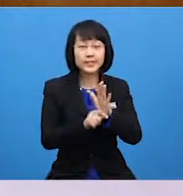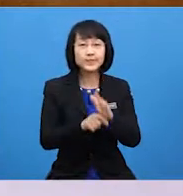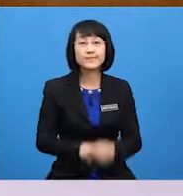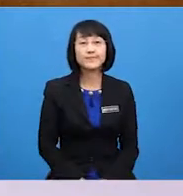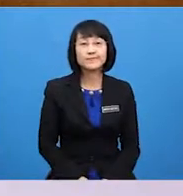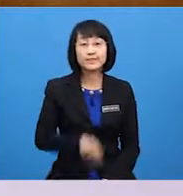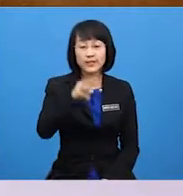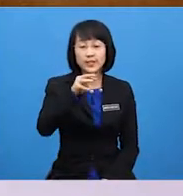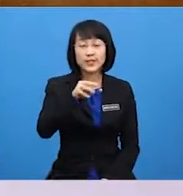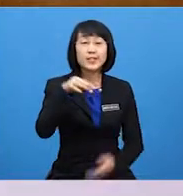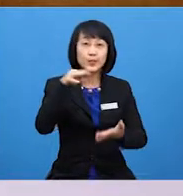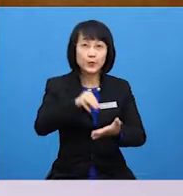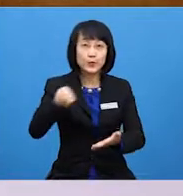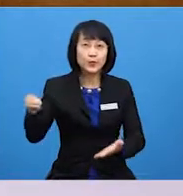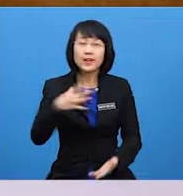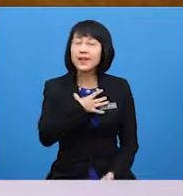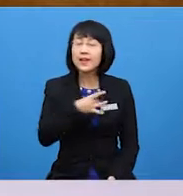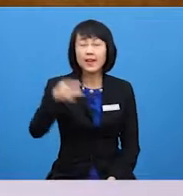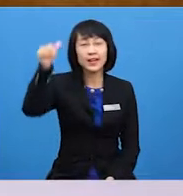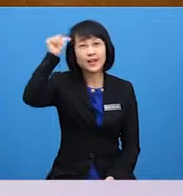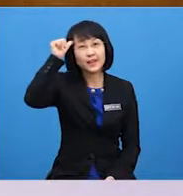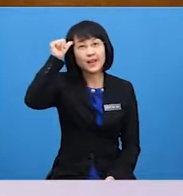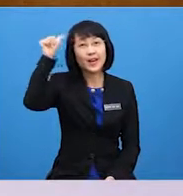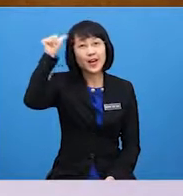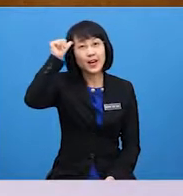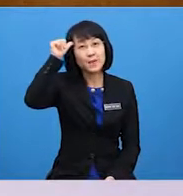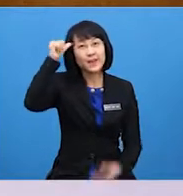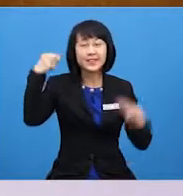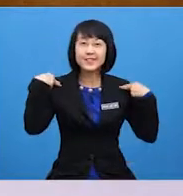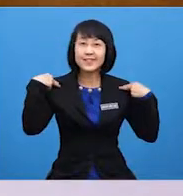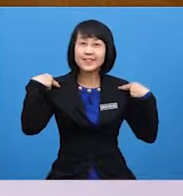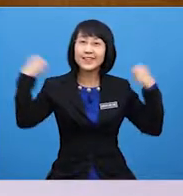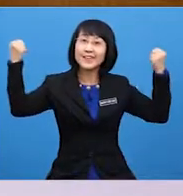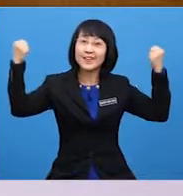Ahmad is a hero in Kuantan